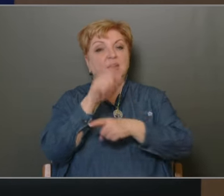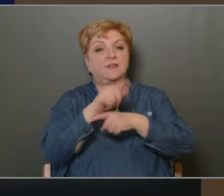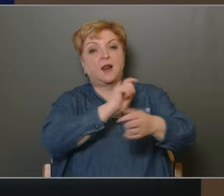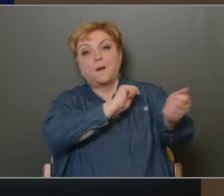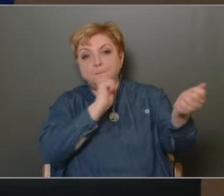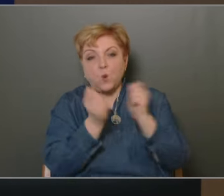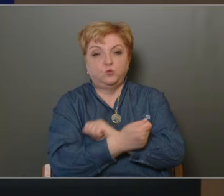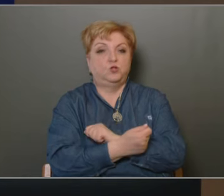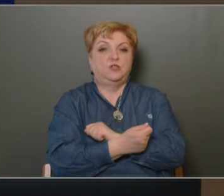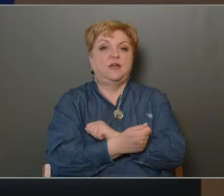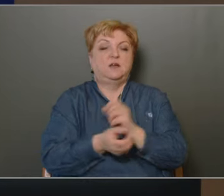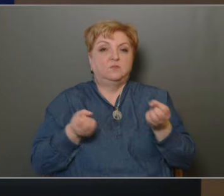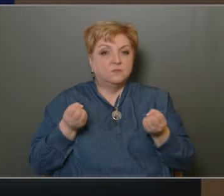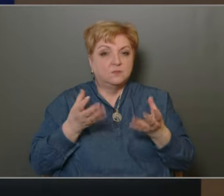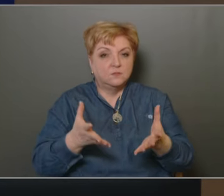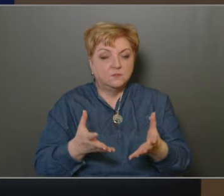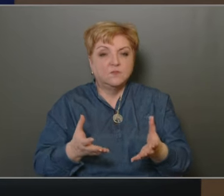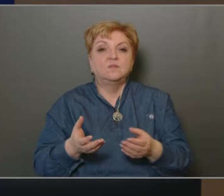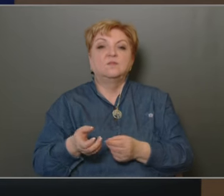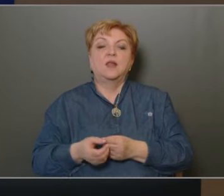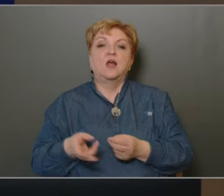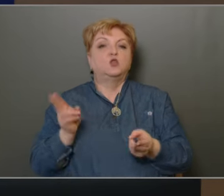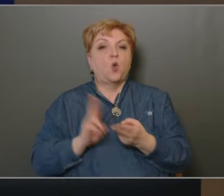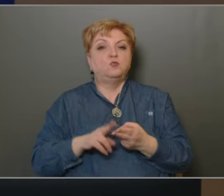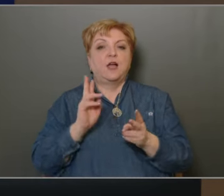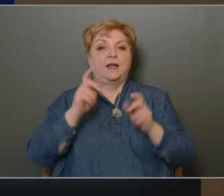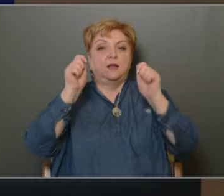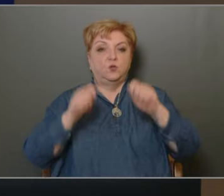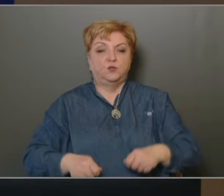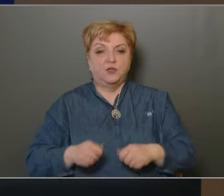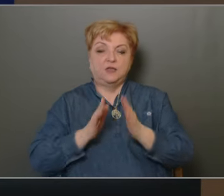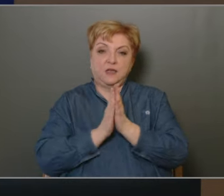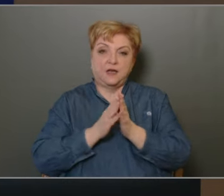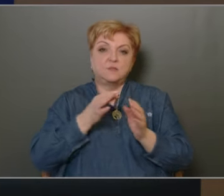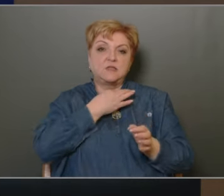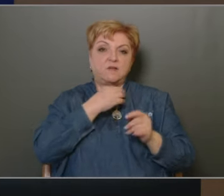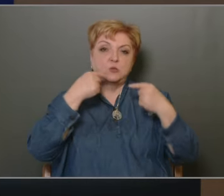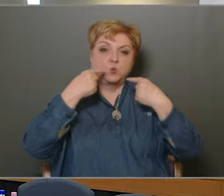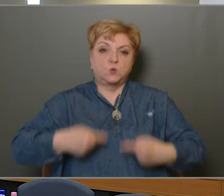módosításának az előterjesztése. Minősített többséggel kell döntenünk. Kérem, döntsünk!